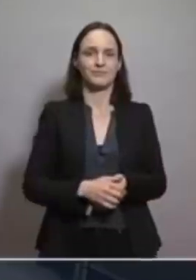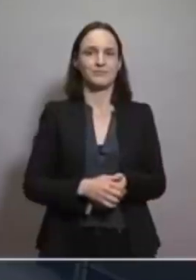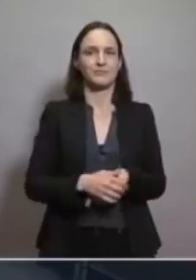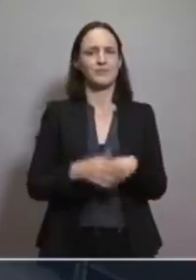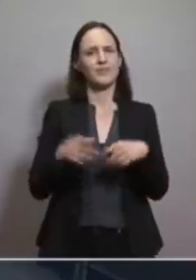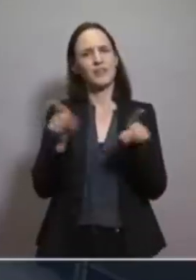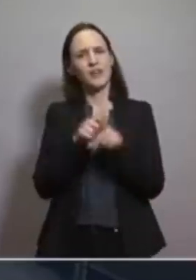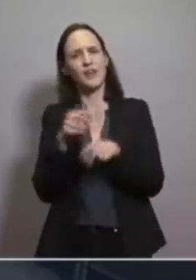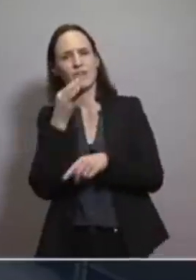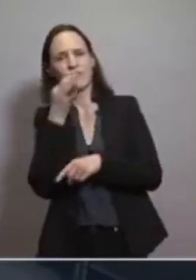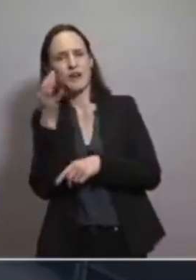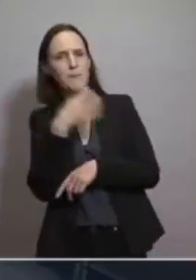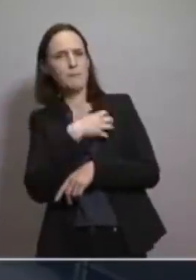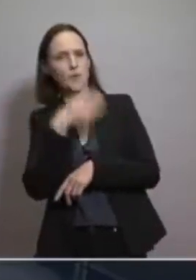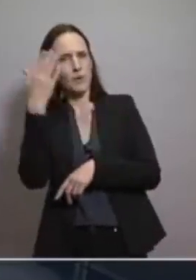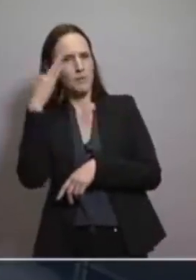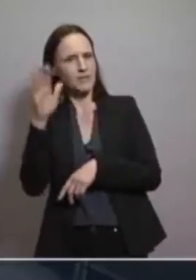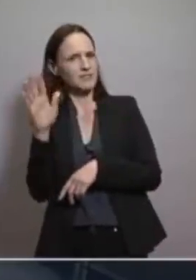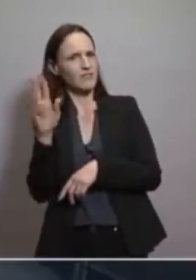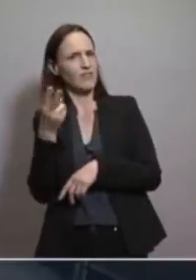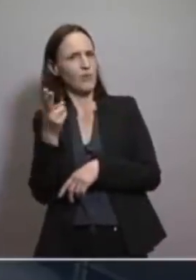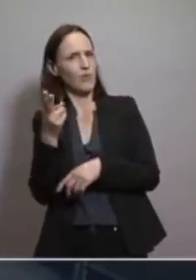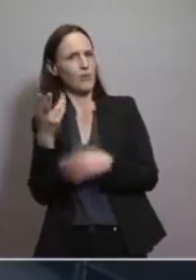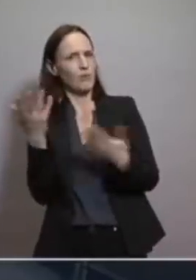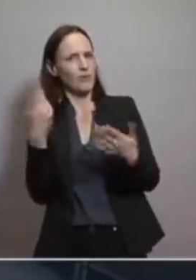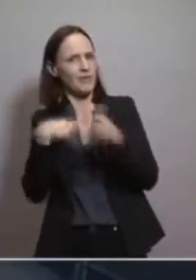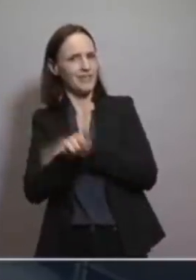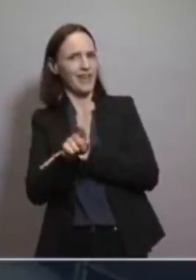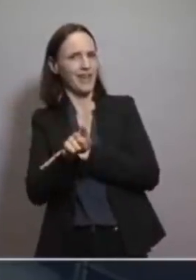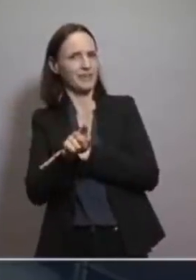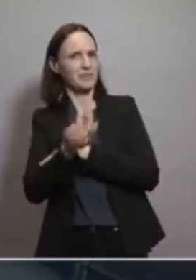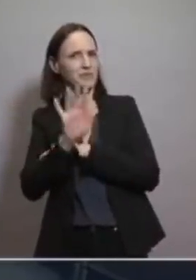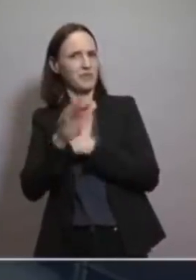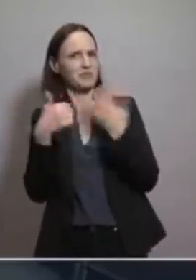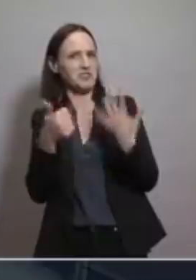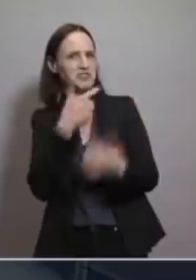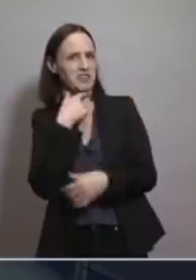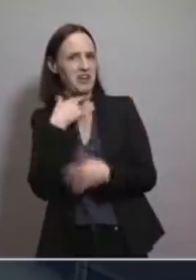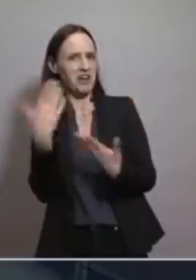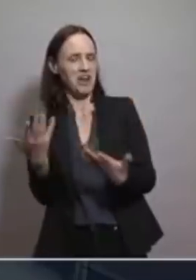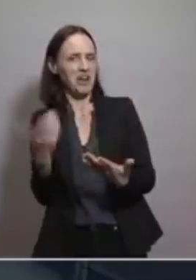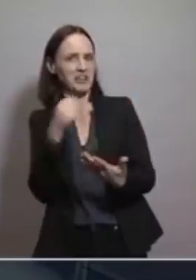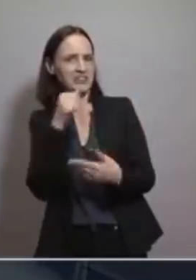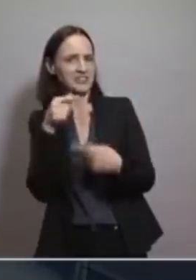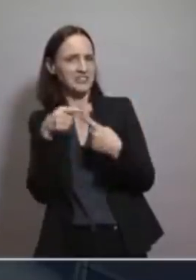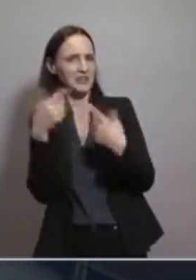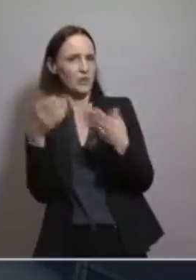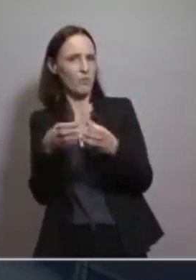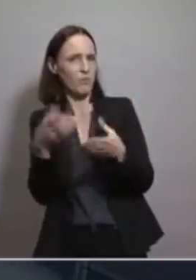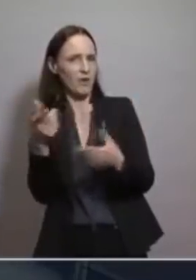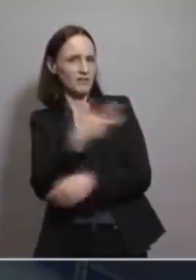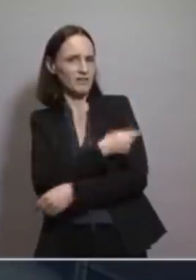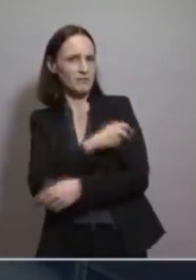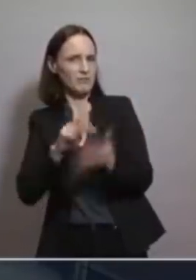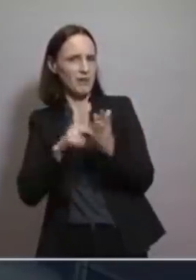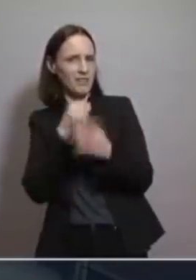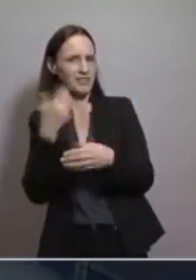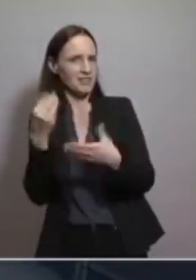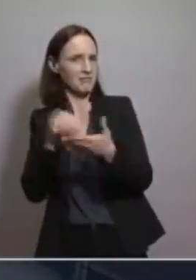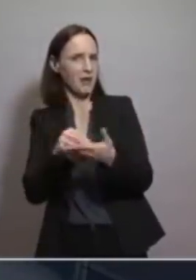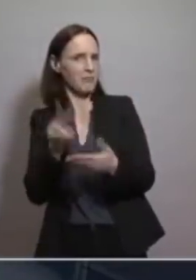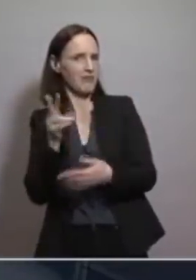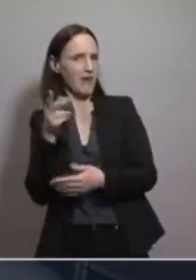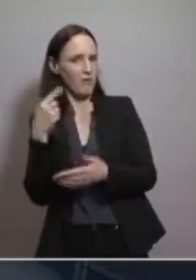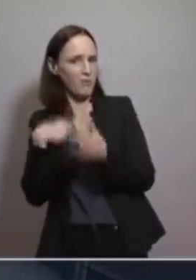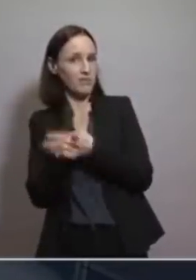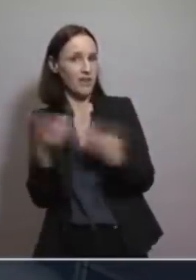Bürgermeister da auftaucht bei dieser Impfaktion, oder? Mit 65 Jahren, wo er offenbar nicht im Impfplan vorgesehen ist. Ja,